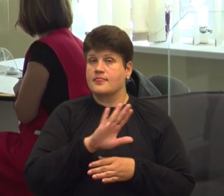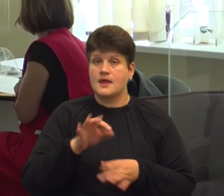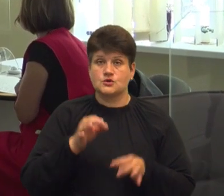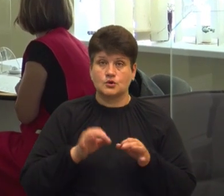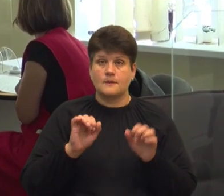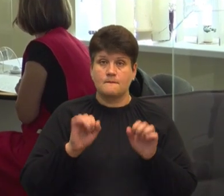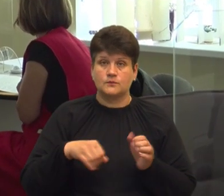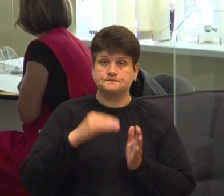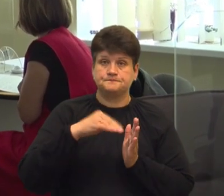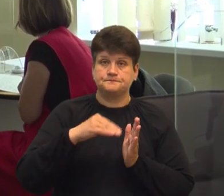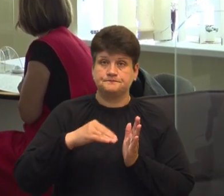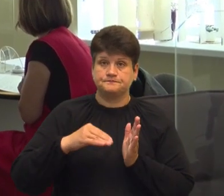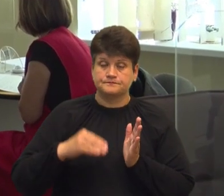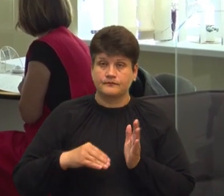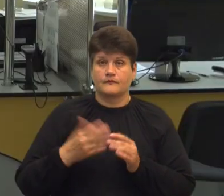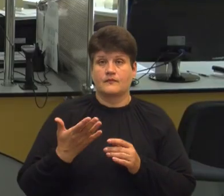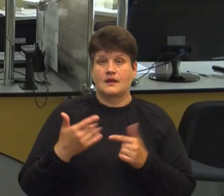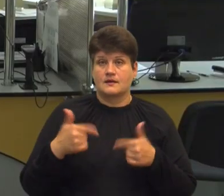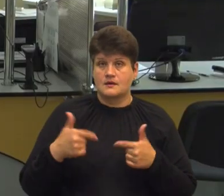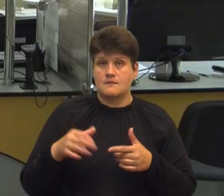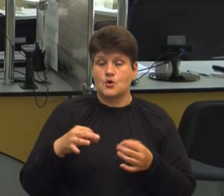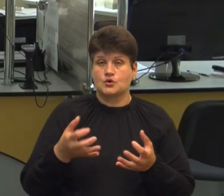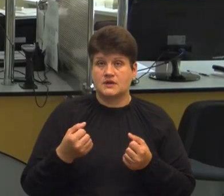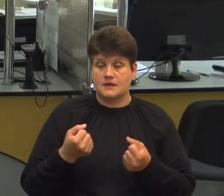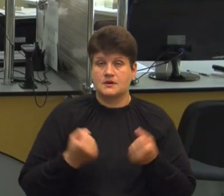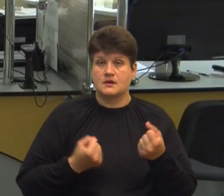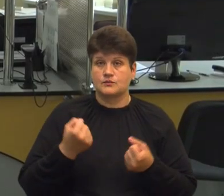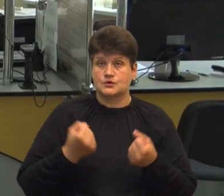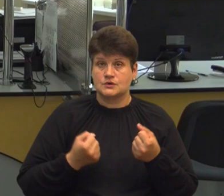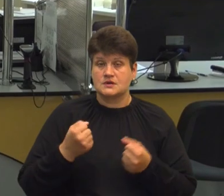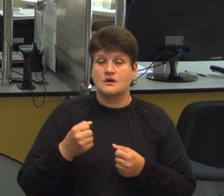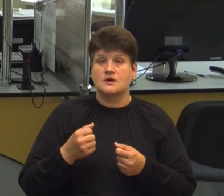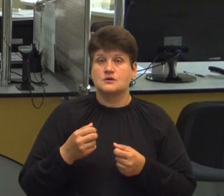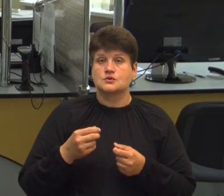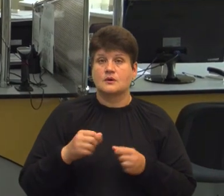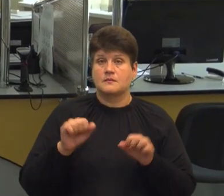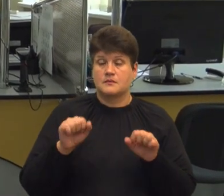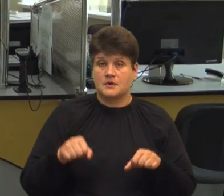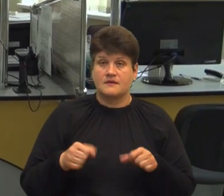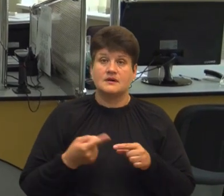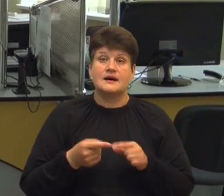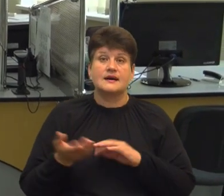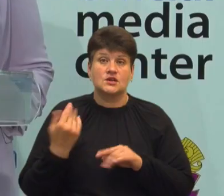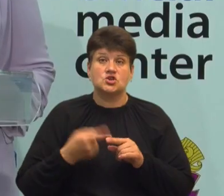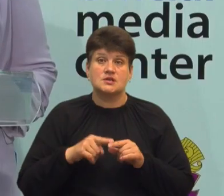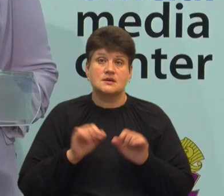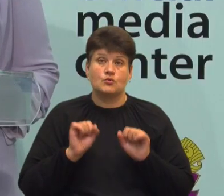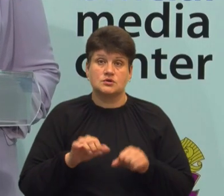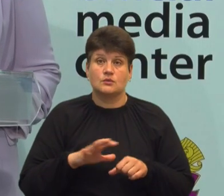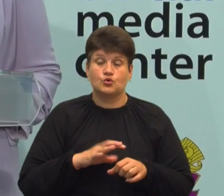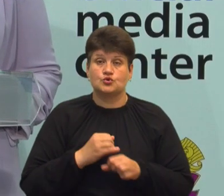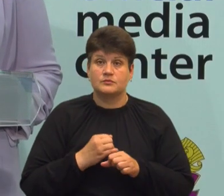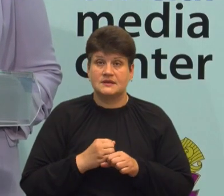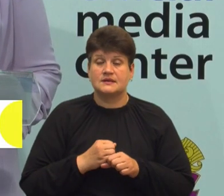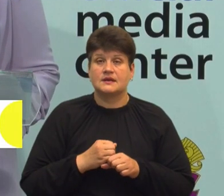теоретичний іспит для отримання водійського посвідчення Раніше це можна було зробити лише у сервісних центрах МВС Усі наші